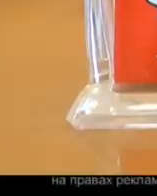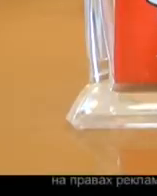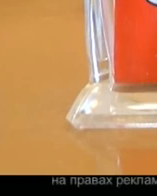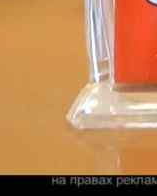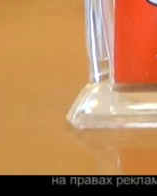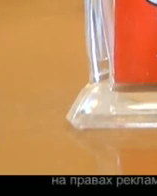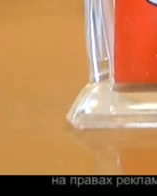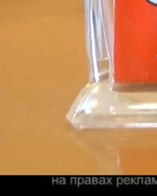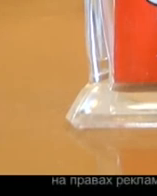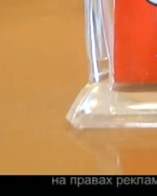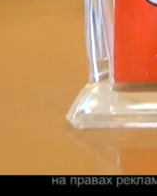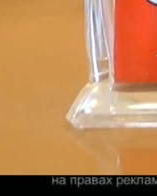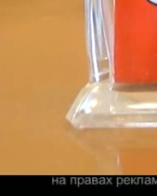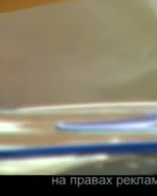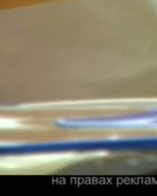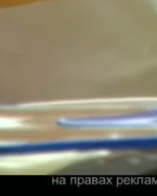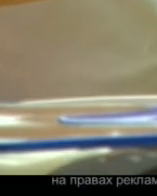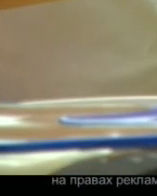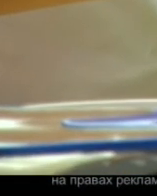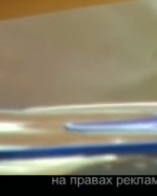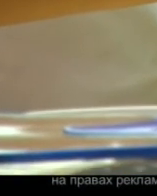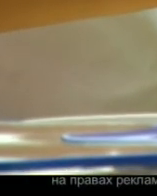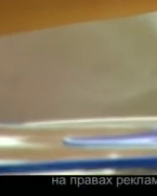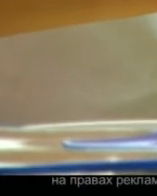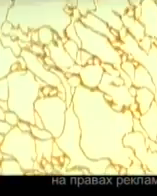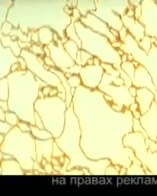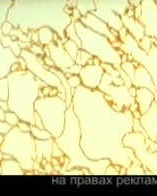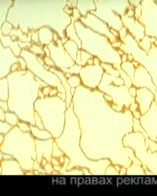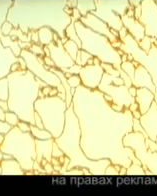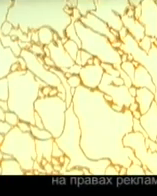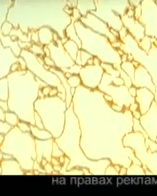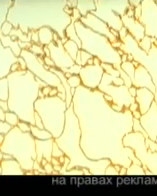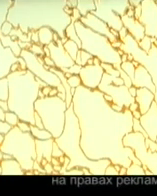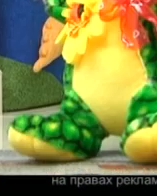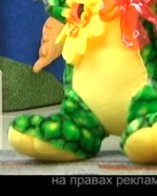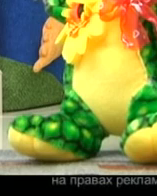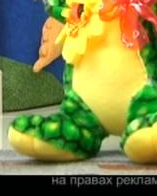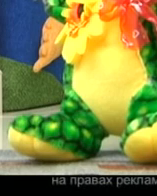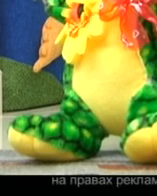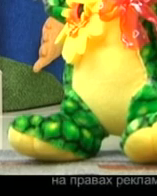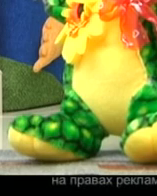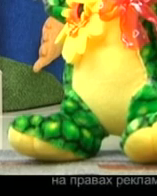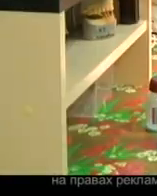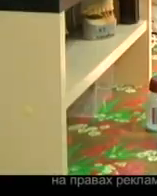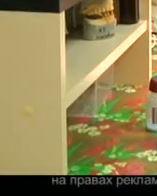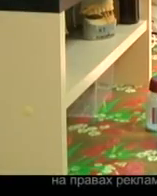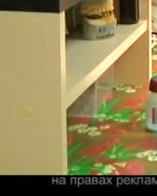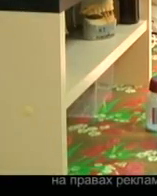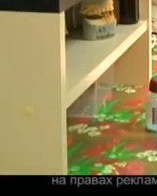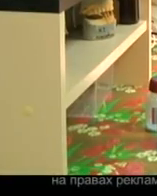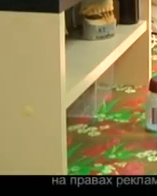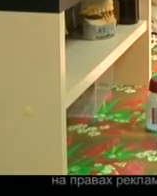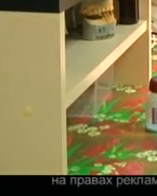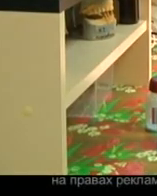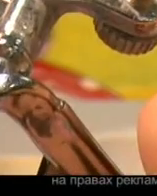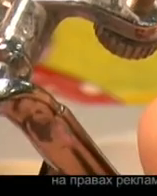Послуги «Добрий лікар» надає як для дорослих, так і дітей. Але останнім особлива увага. Дитяча хірургія, пластинки, брекети. Тут надають